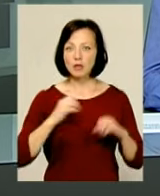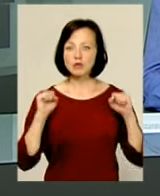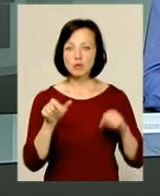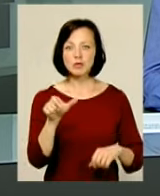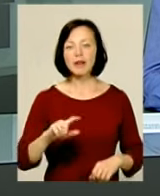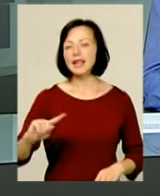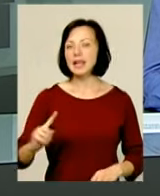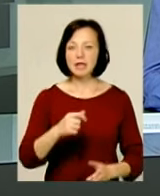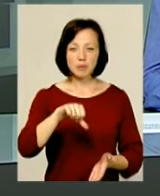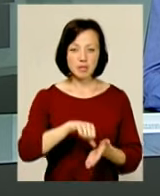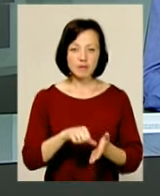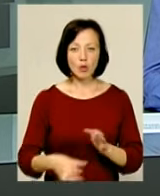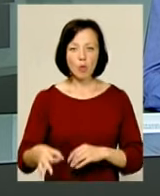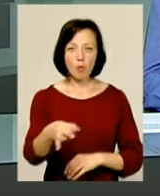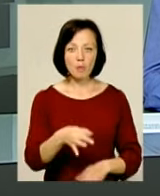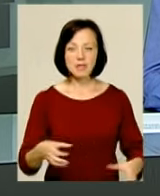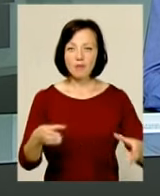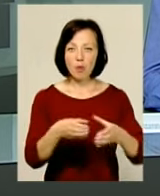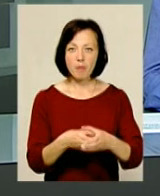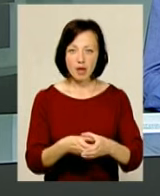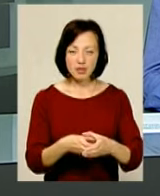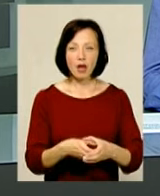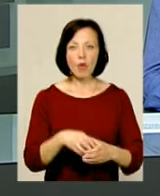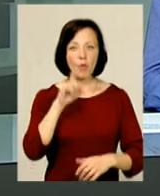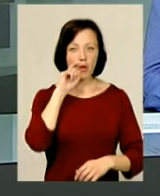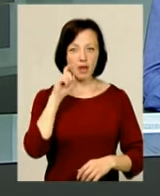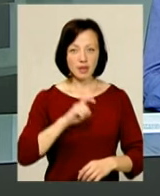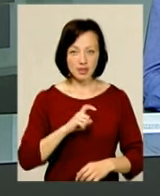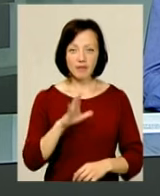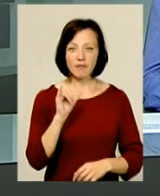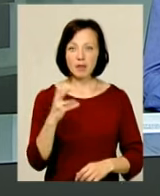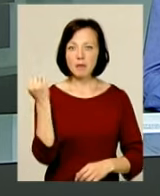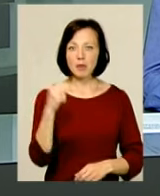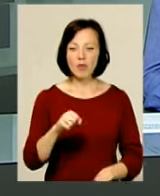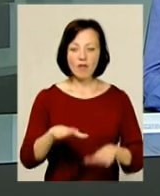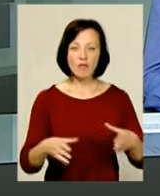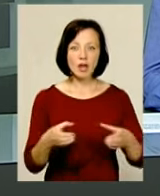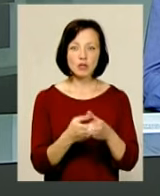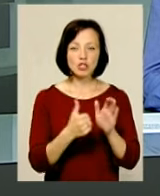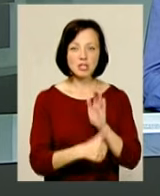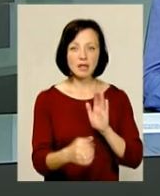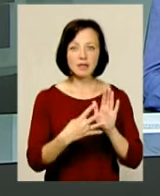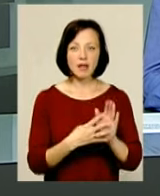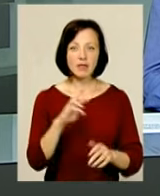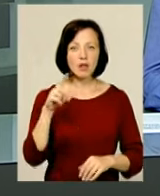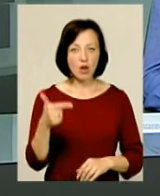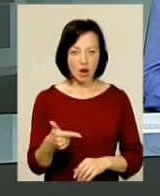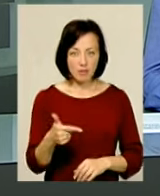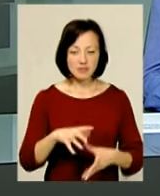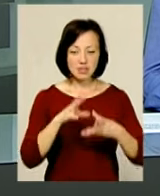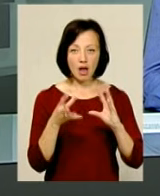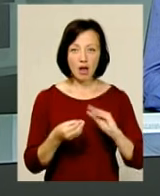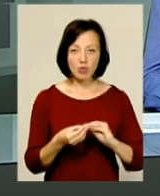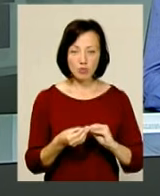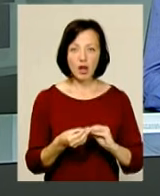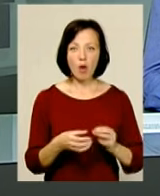був єдиним представником області у команді збірної України. Він переміг у ваговій категорії 69 кілограмів. У загальному